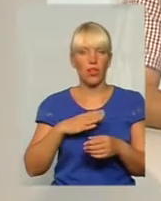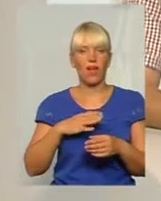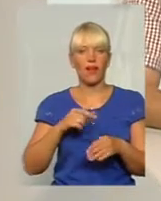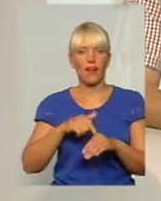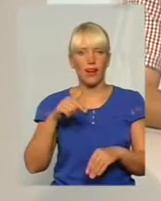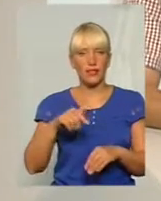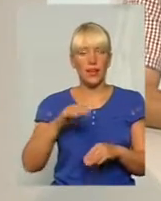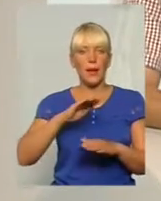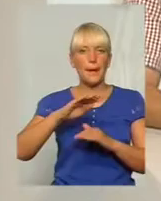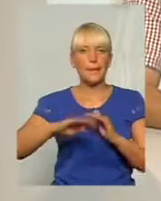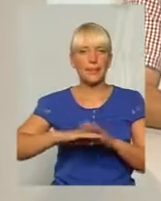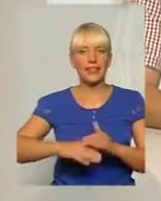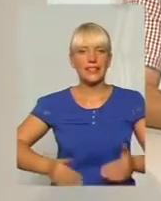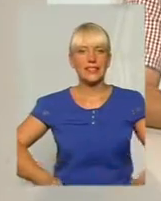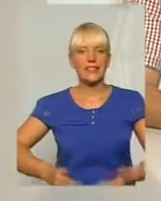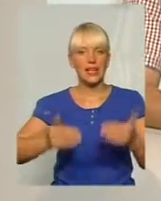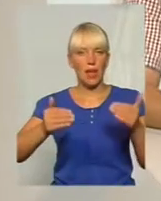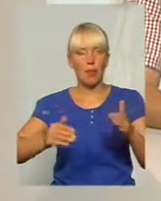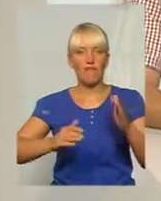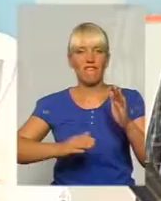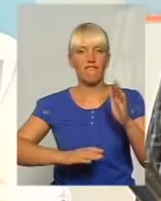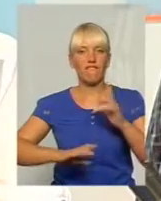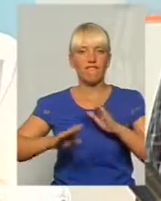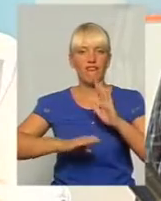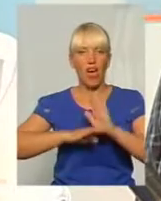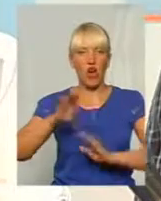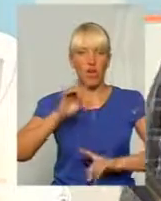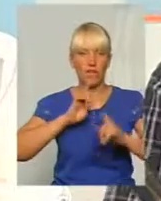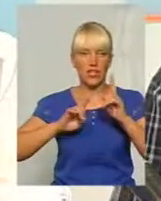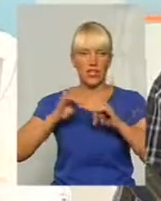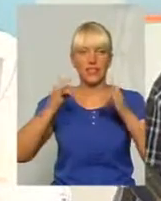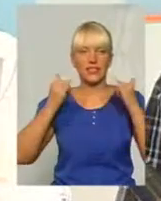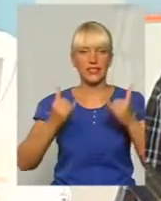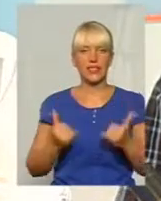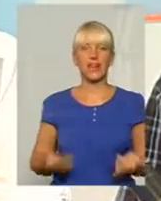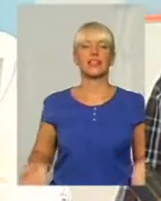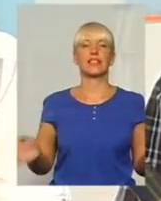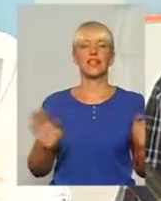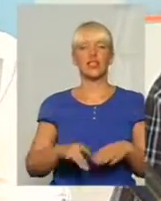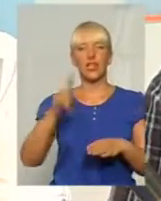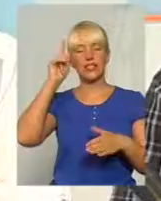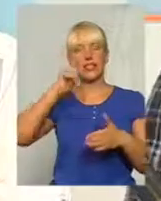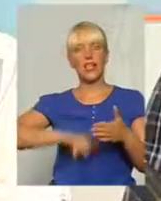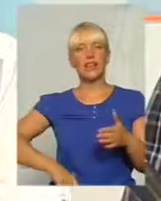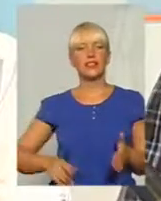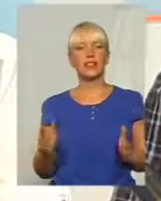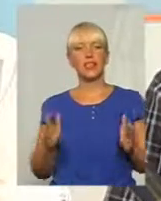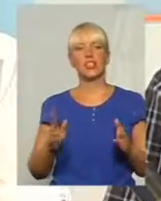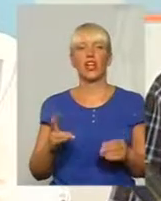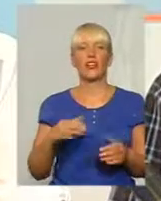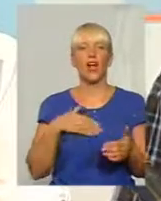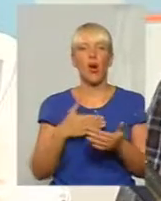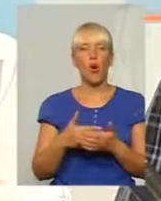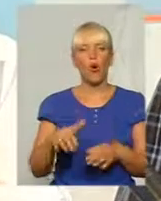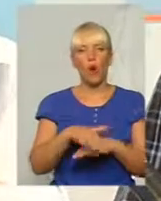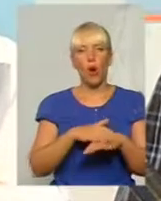Верховної Ради України. Тобто зараз йде, ну, залишається надія лише на громадський сектор, на